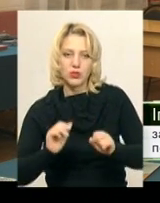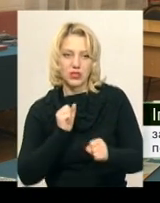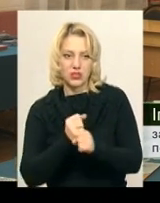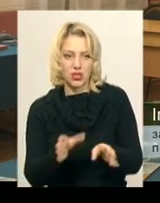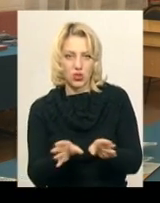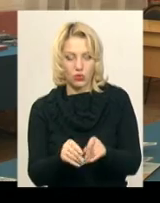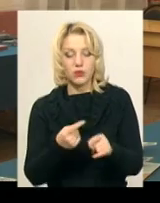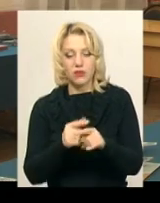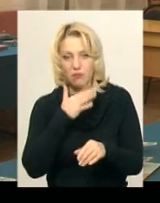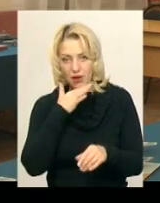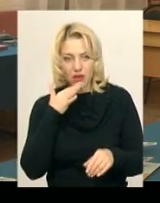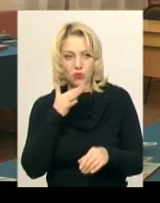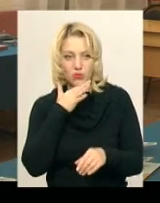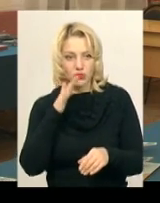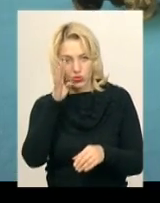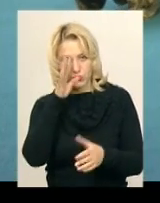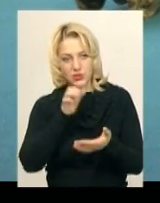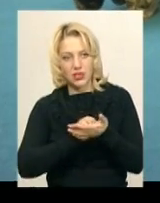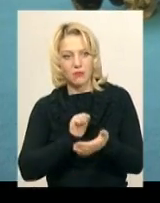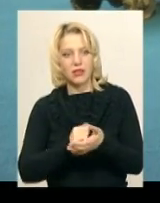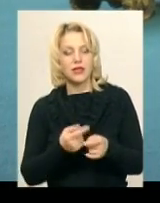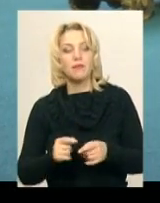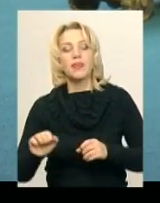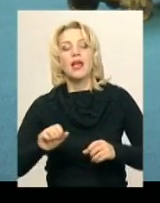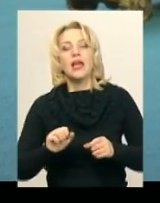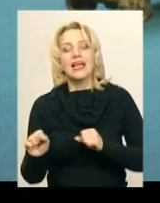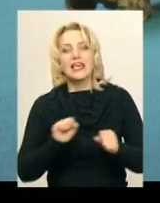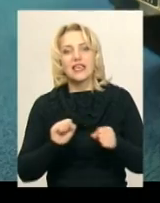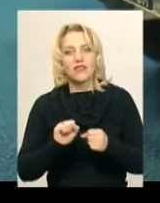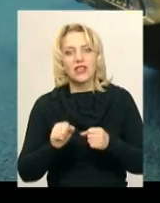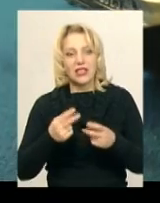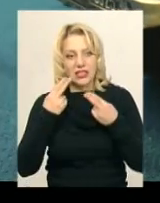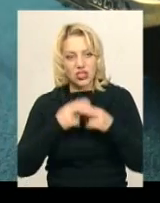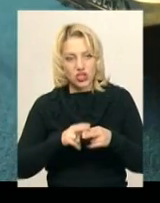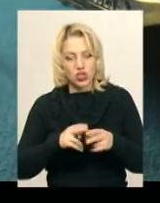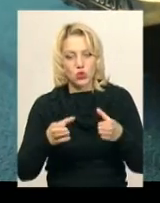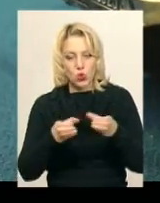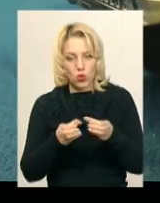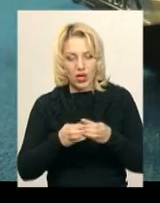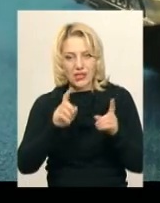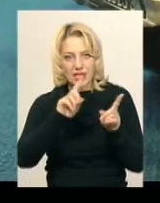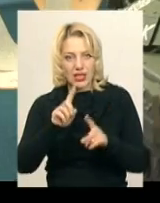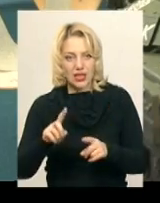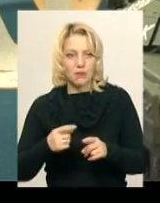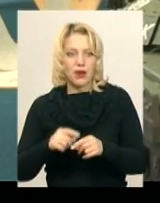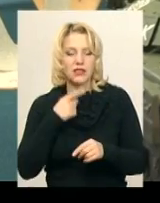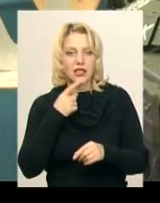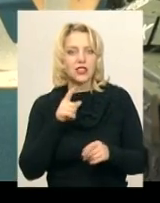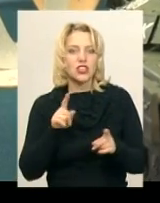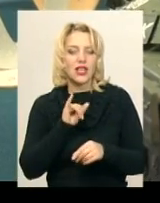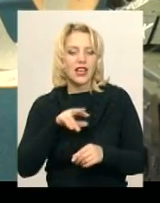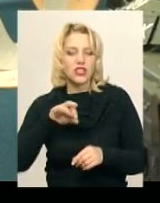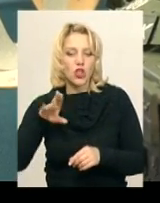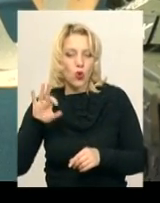тому багато хлопців займається цим. Керівник технічного гуртка Закарпатського палацу науково-технічної творчості Олексій Ільченко каже,